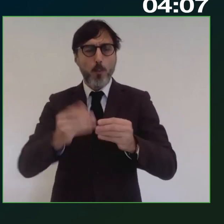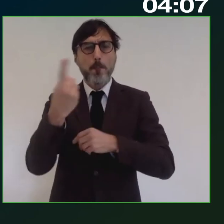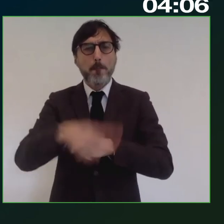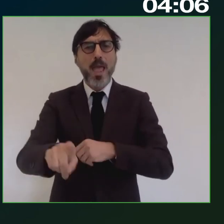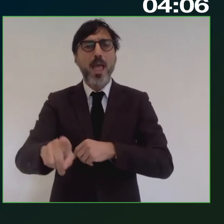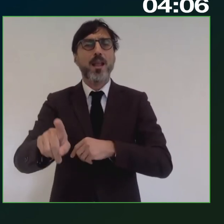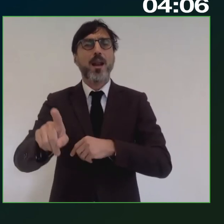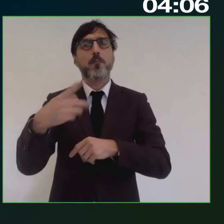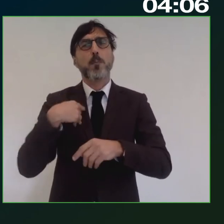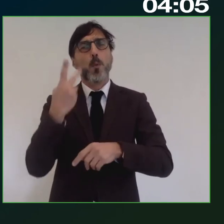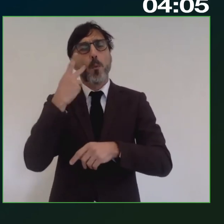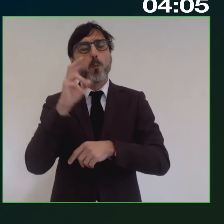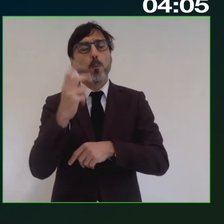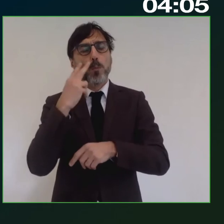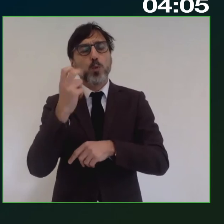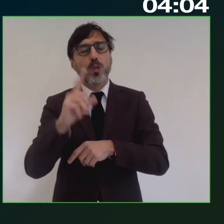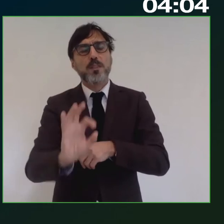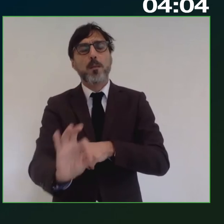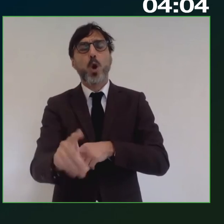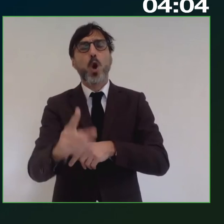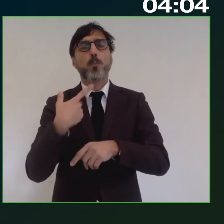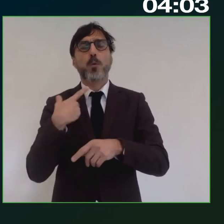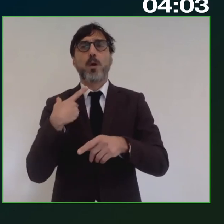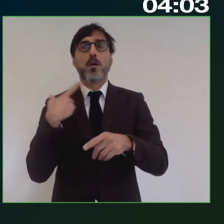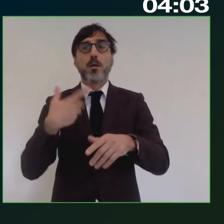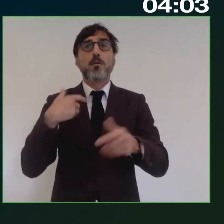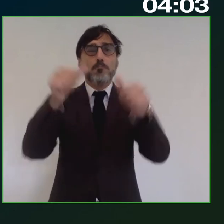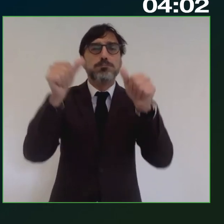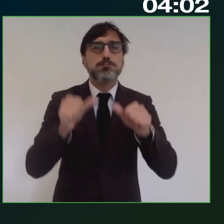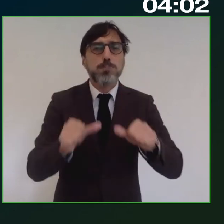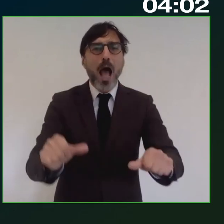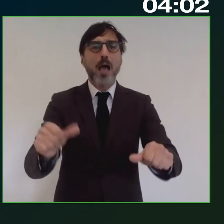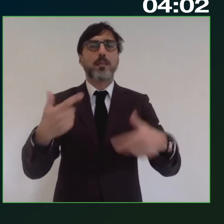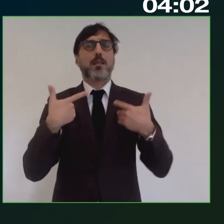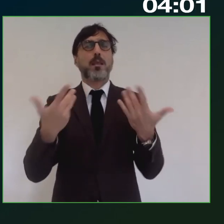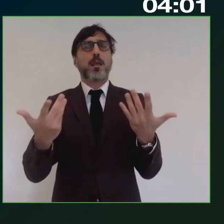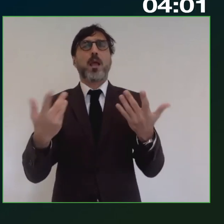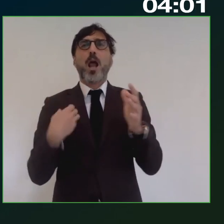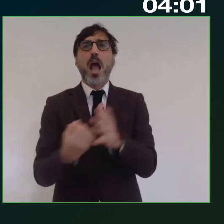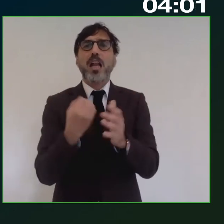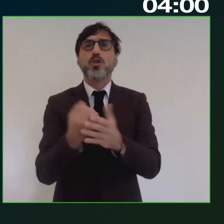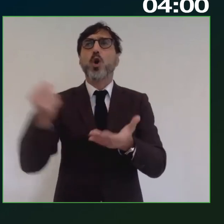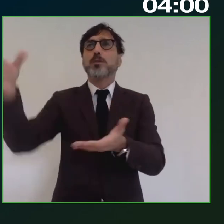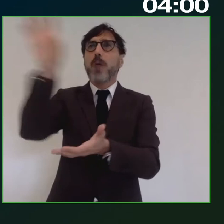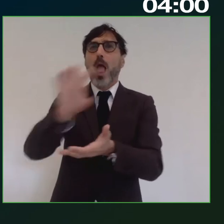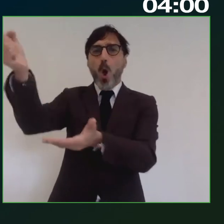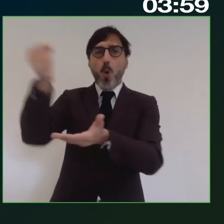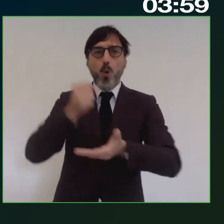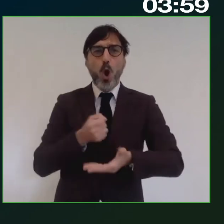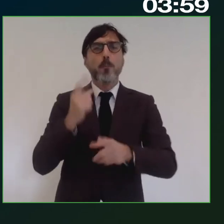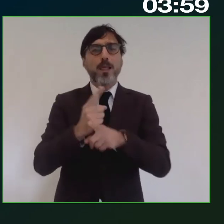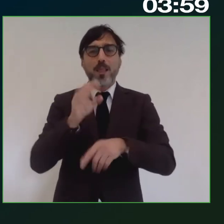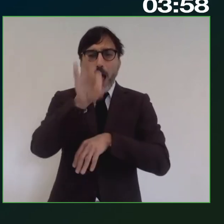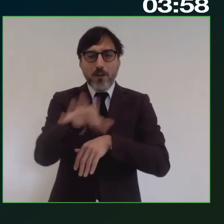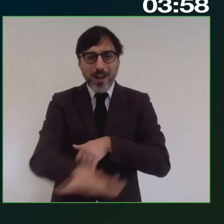dal punto di vista proprio dell'emanazione dei bandi e delle risorse comunitarie che devono arrivare in quel